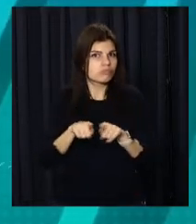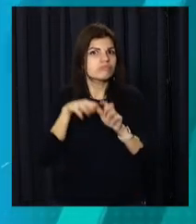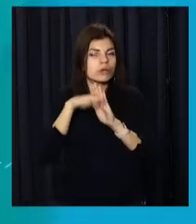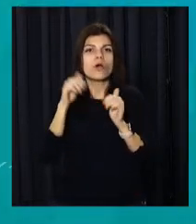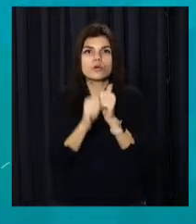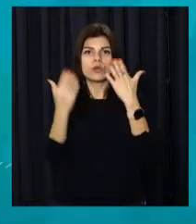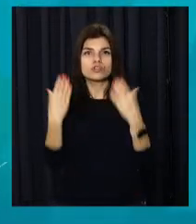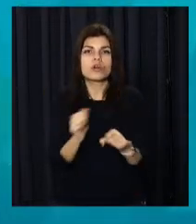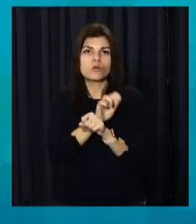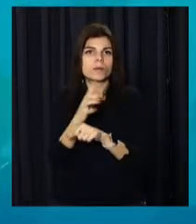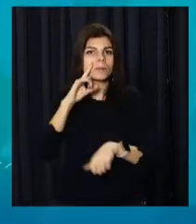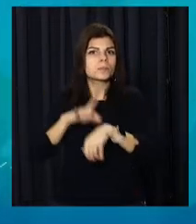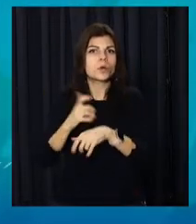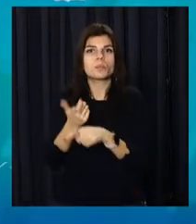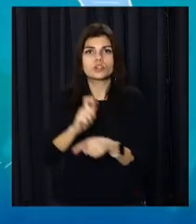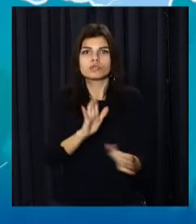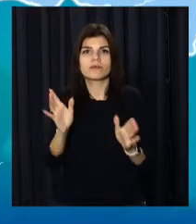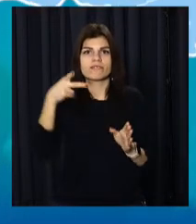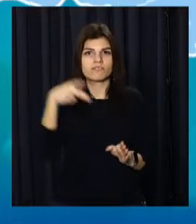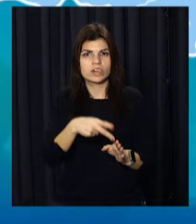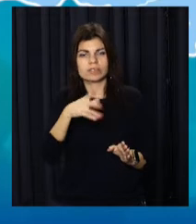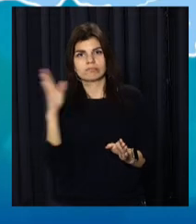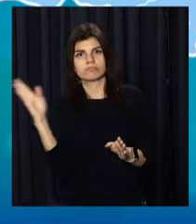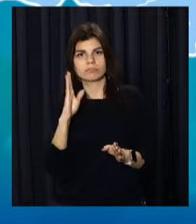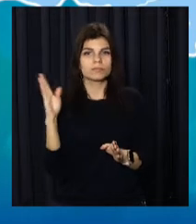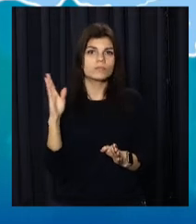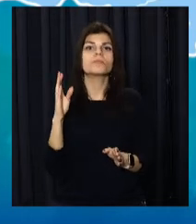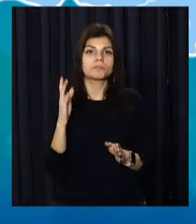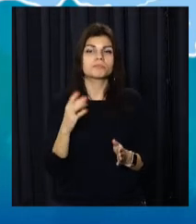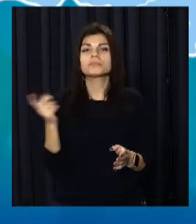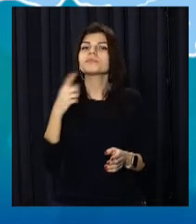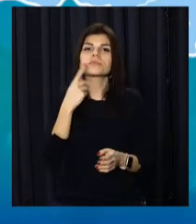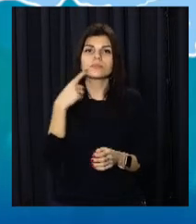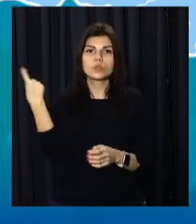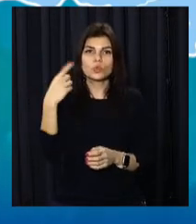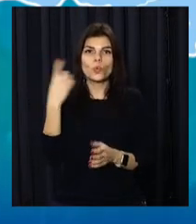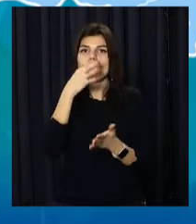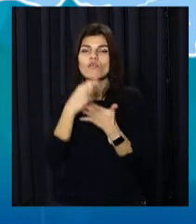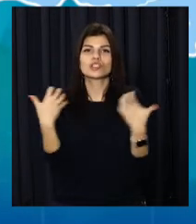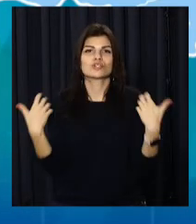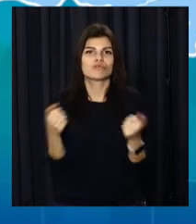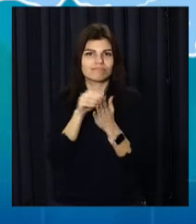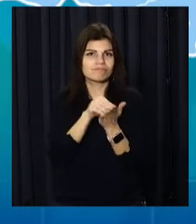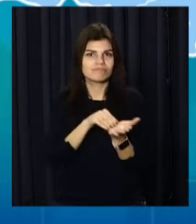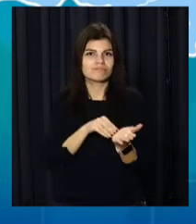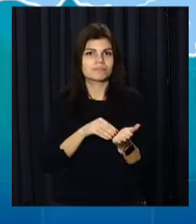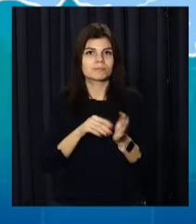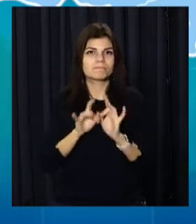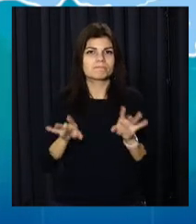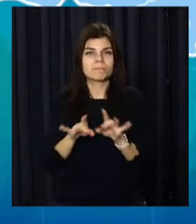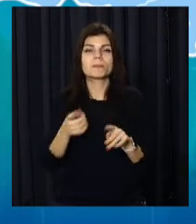Щодня коронавірус виявляють у більш як 2 тисяч мешканців регіону, говорять в обласному департаменті охорони здоров'я.